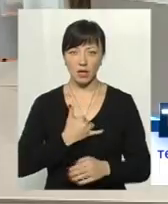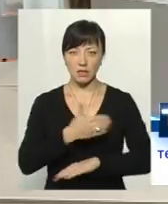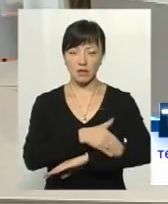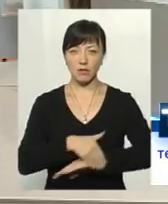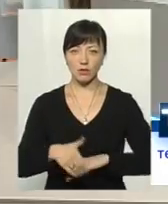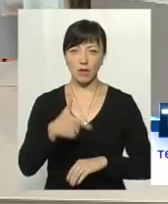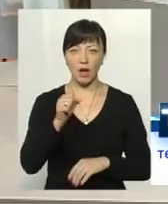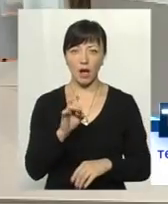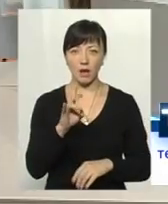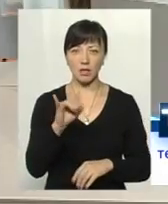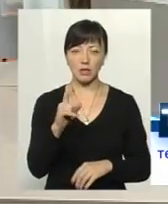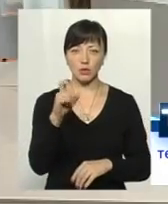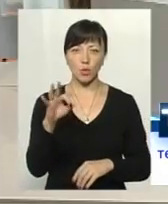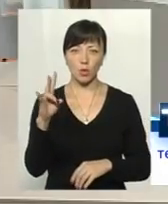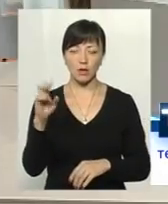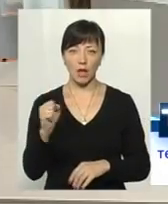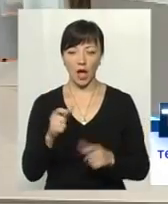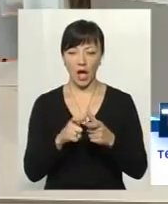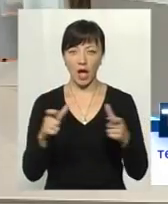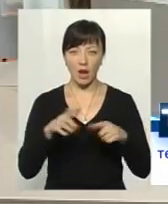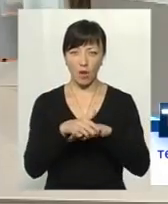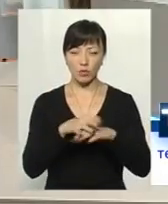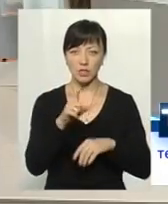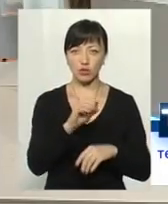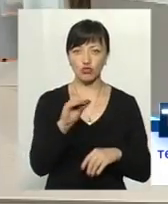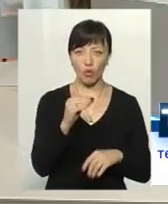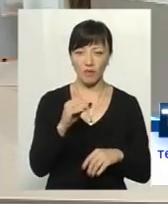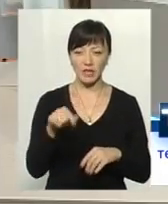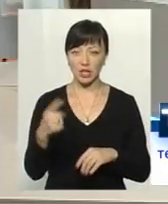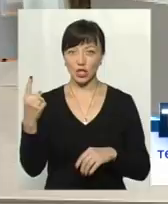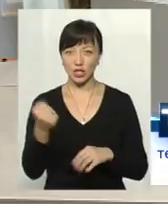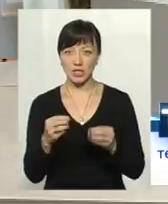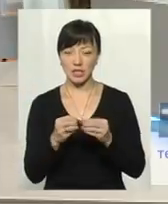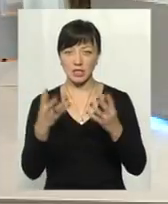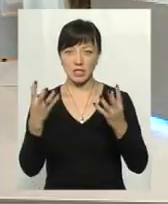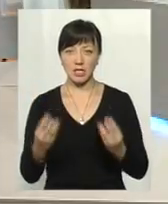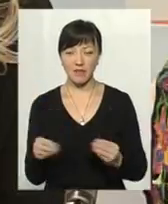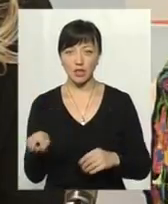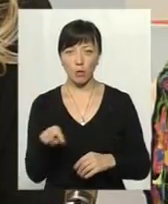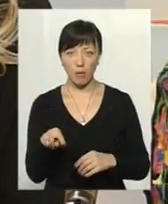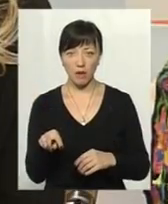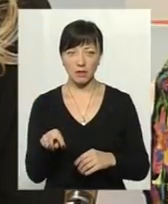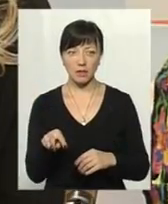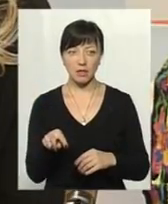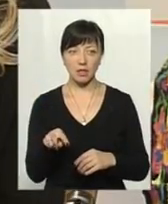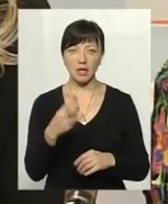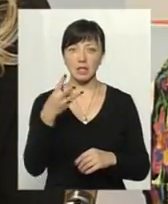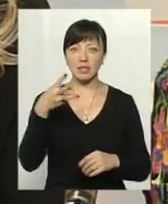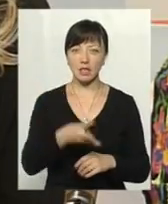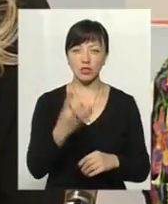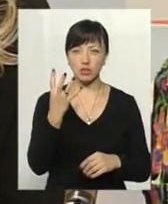Гарнізона справа в тому, що рахунок за жовтень і тиждень-деті днів вестопада 3-400.